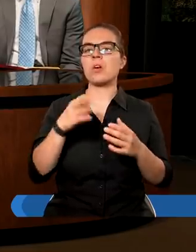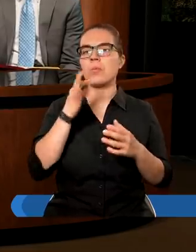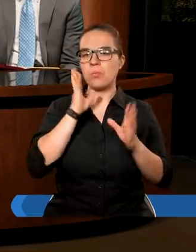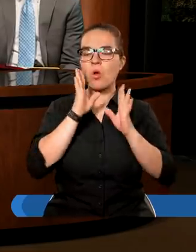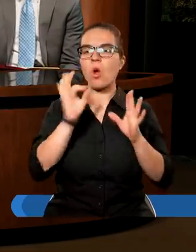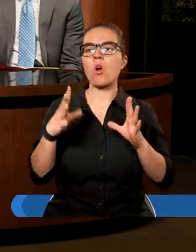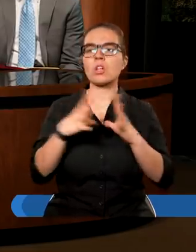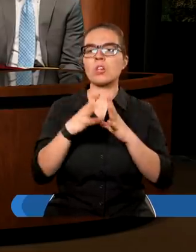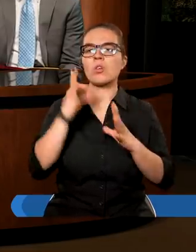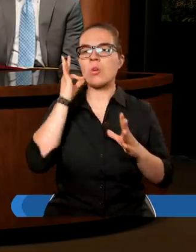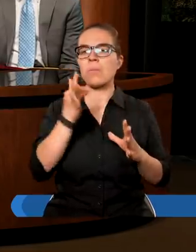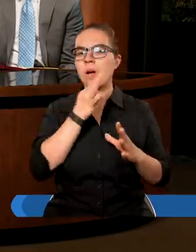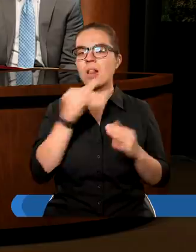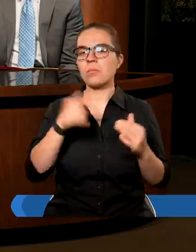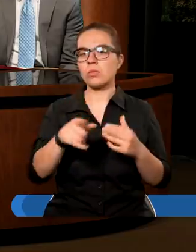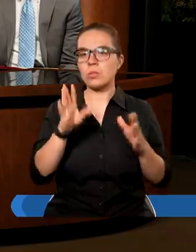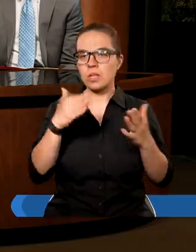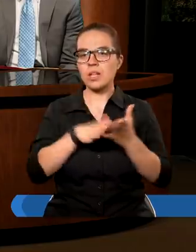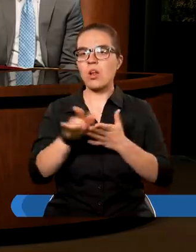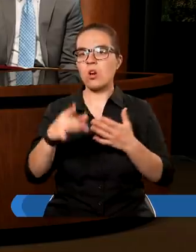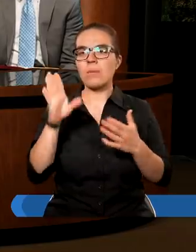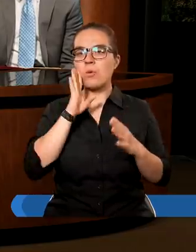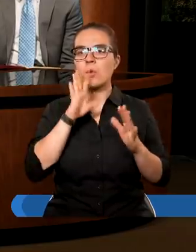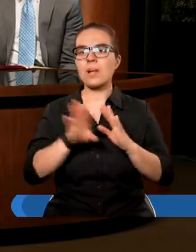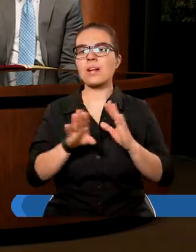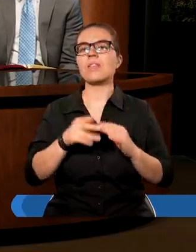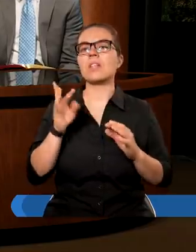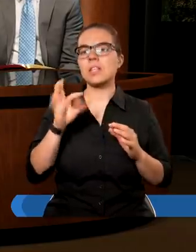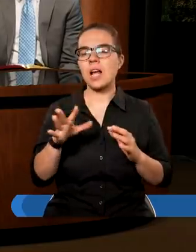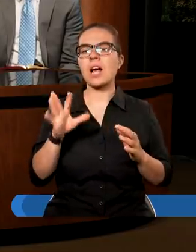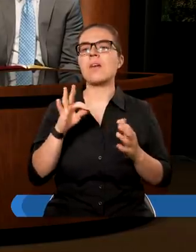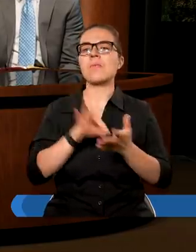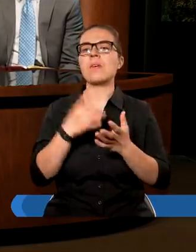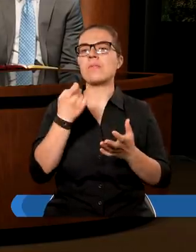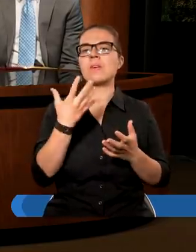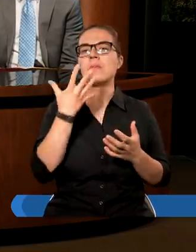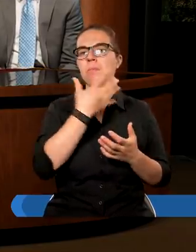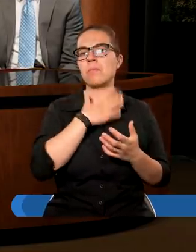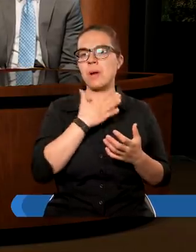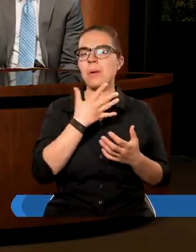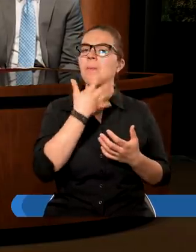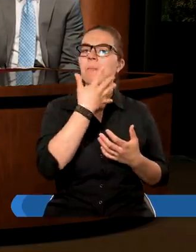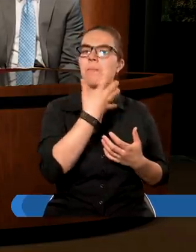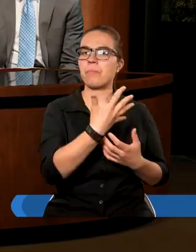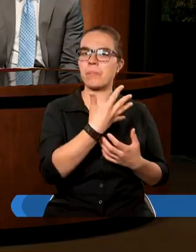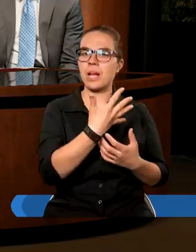pannach. I może zacznijmy od tego podobieństwa, dobrze? Tak, w podobieństwie o dziesięciu pannach mamy